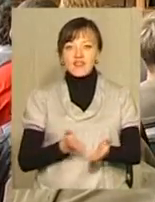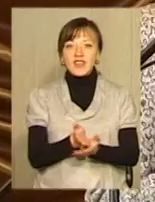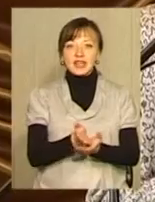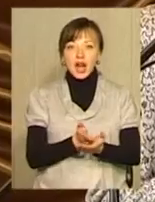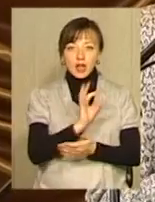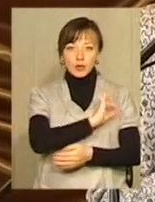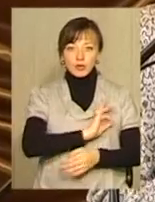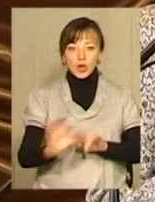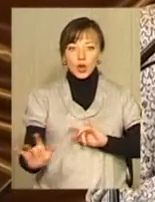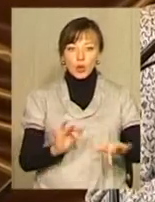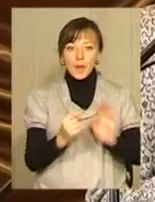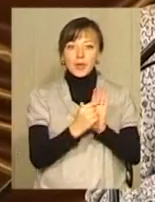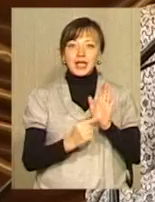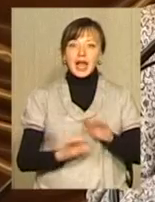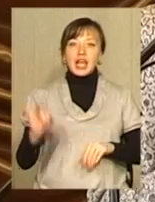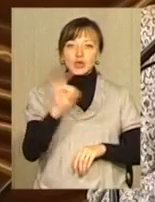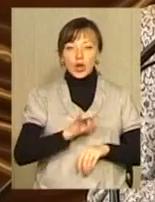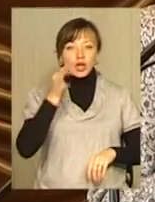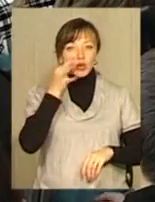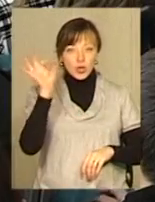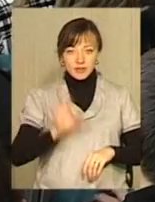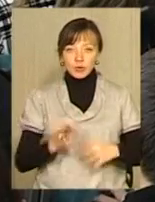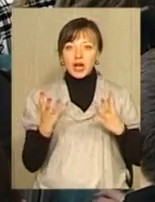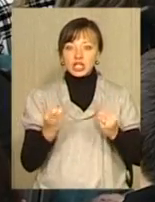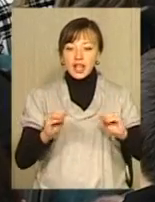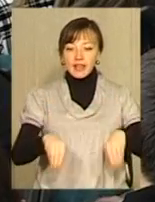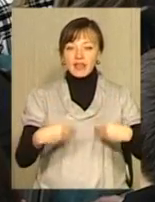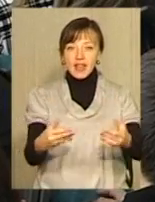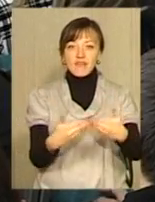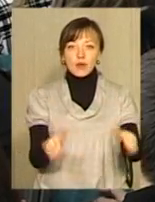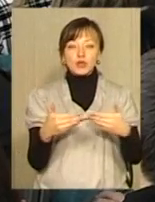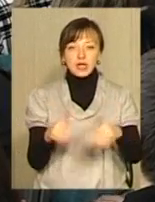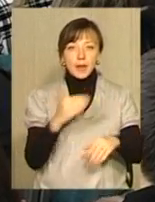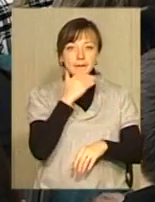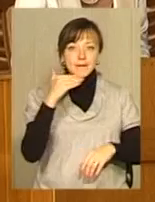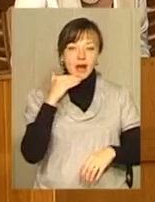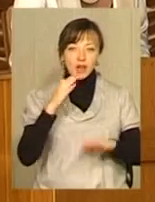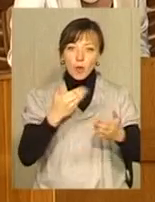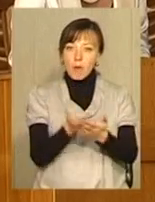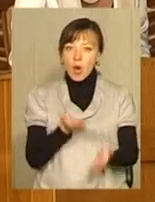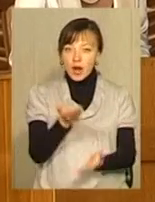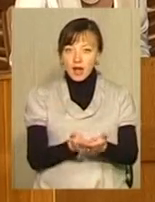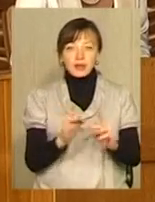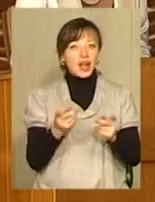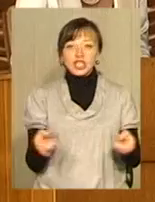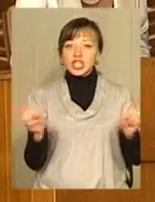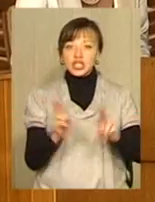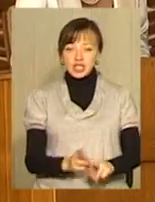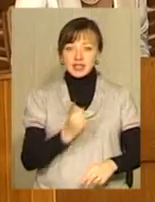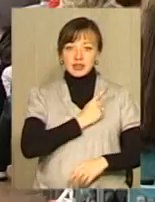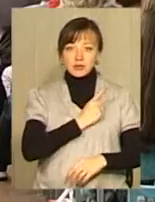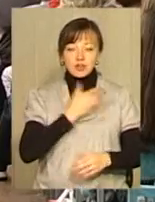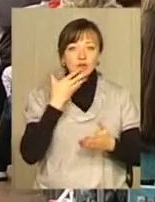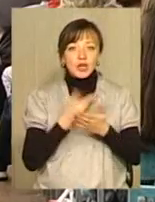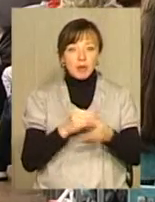галузі області, які поділились історією та досвідом. А ще вони надали випускникам коледжу чимали корисних порад. Як не залишитися сам на сам зі